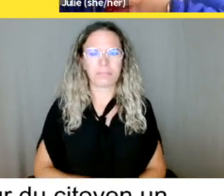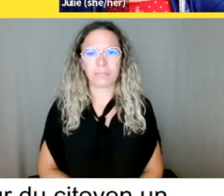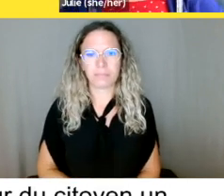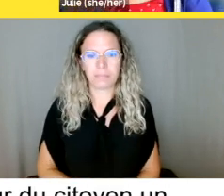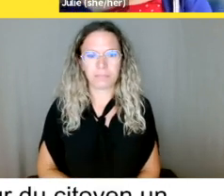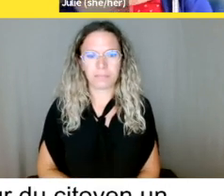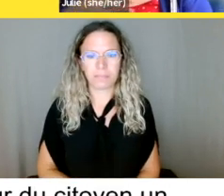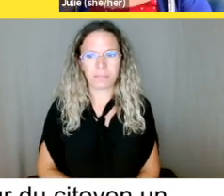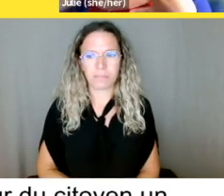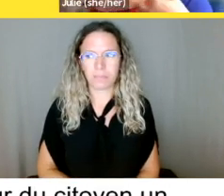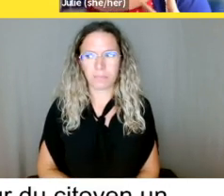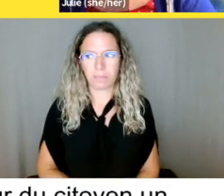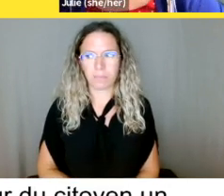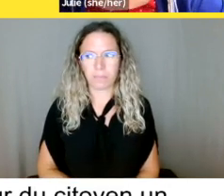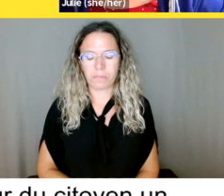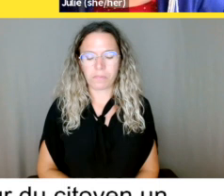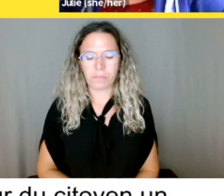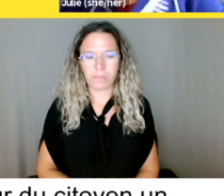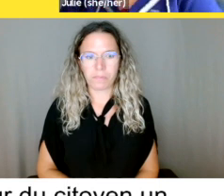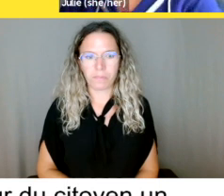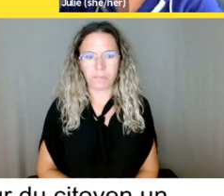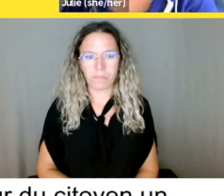OK, parfait. Juste pour ne pas tousser dans vos oreilles.